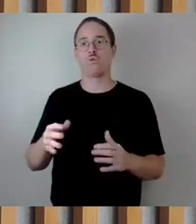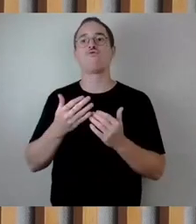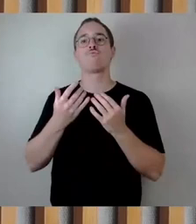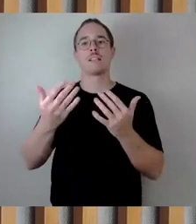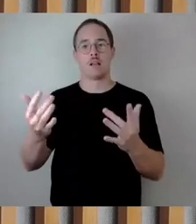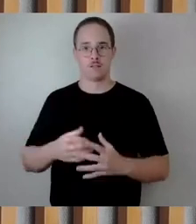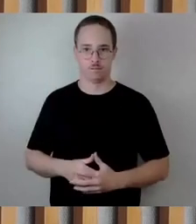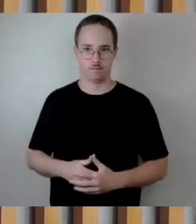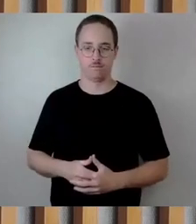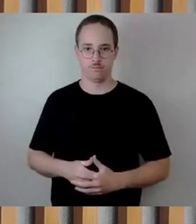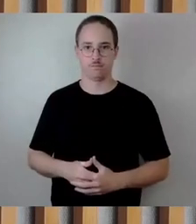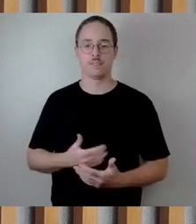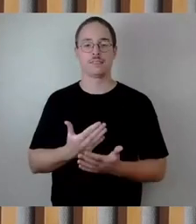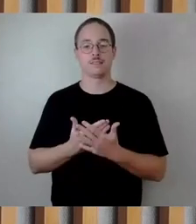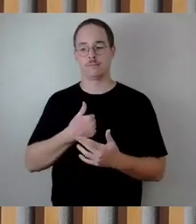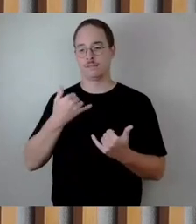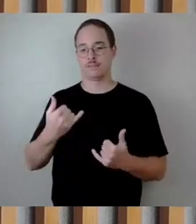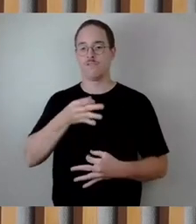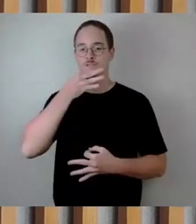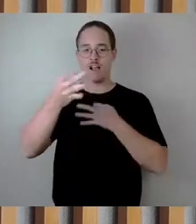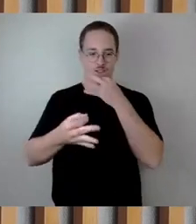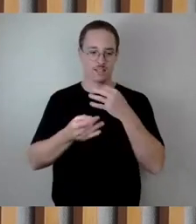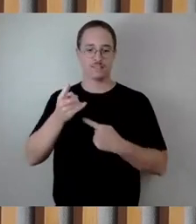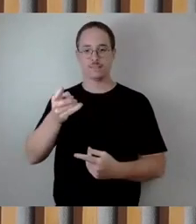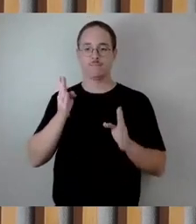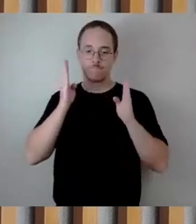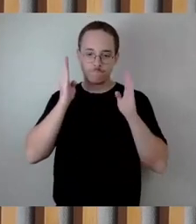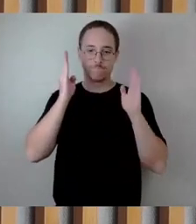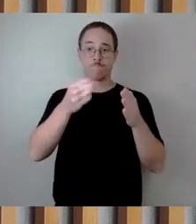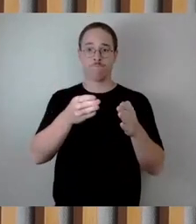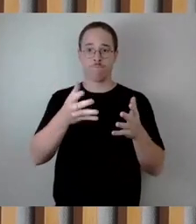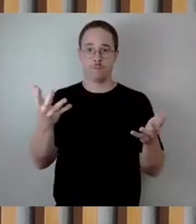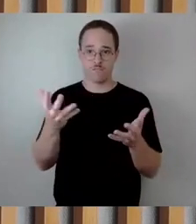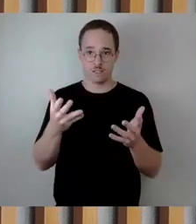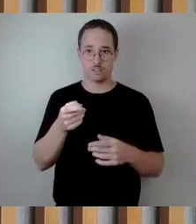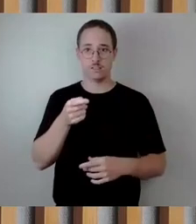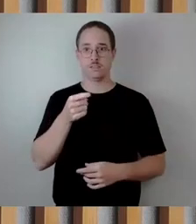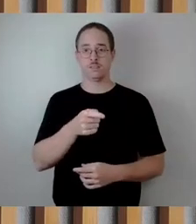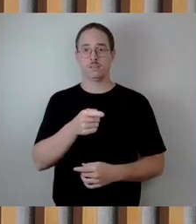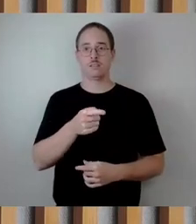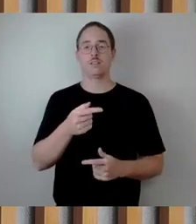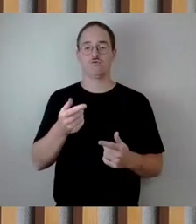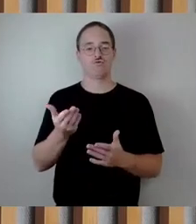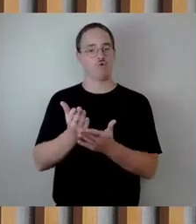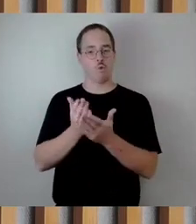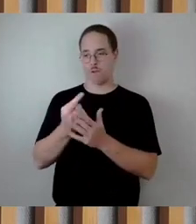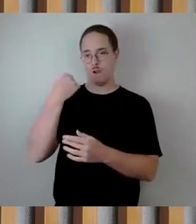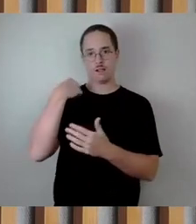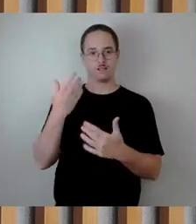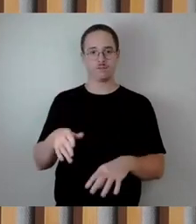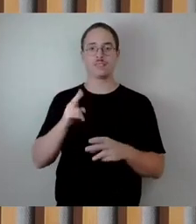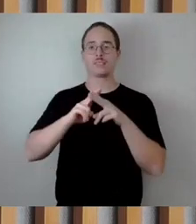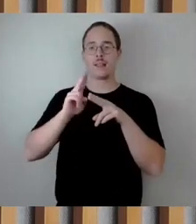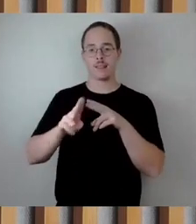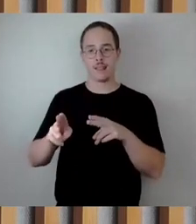den folgenden Aspekt beschränken und zwar auf die bereits sanierten Brückenzüge A und